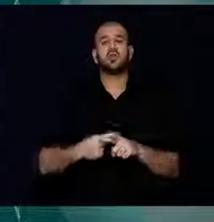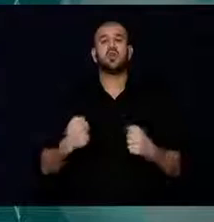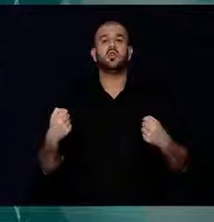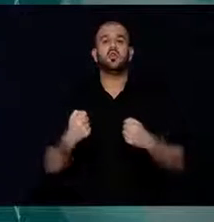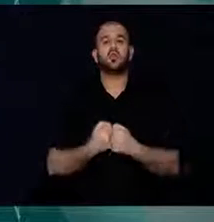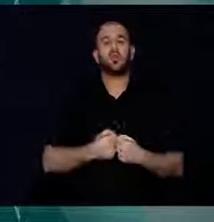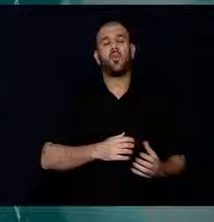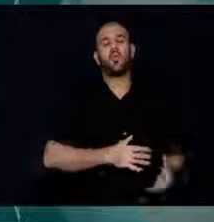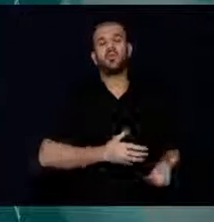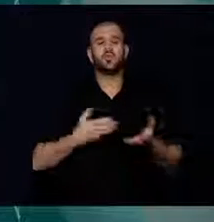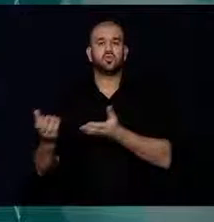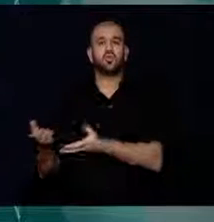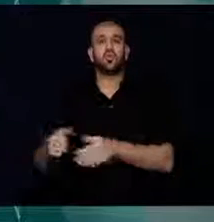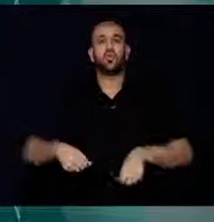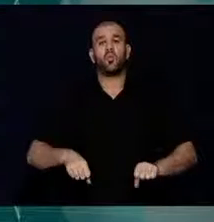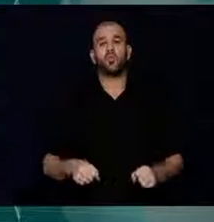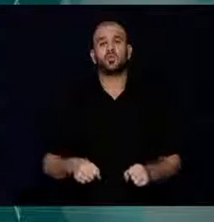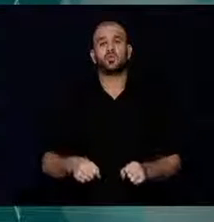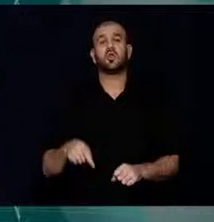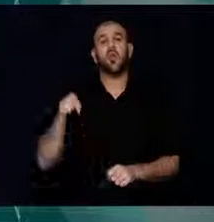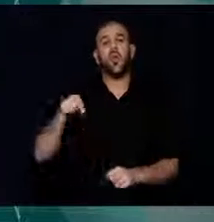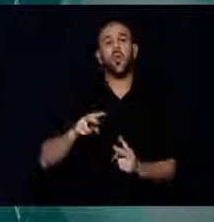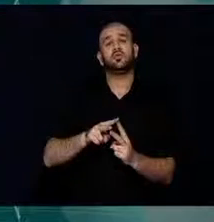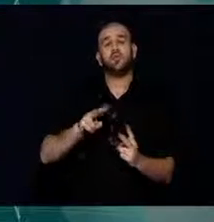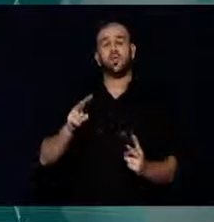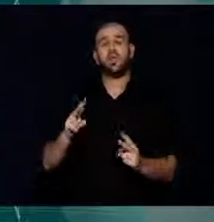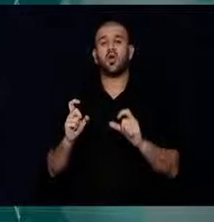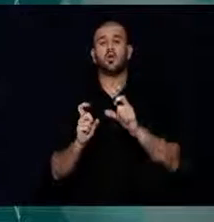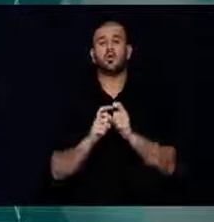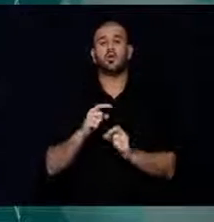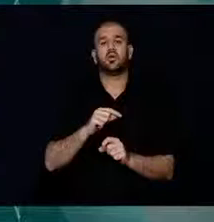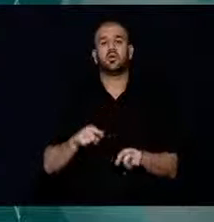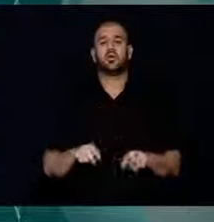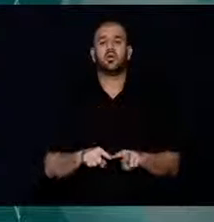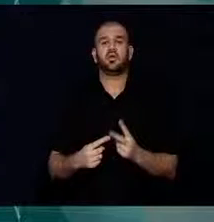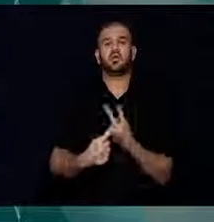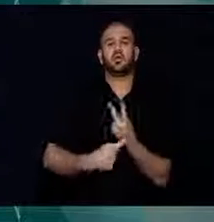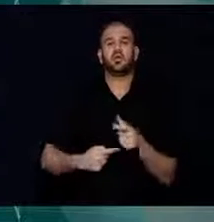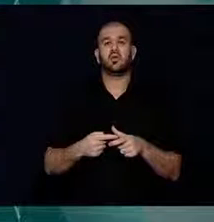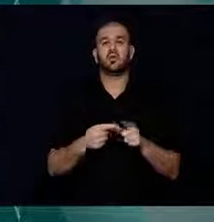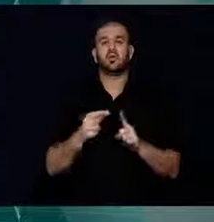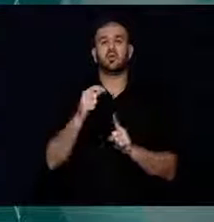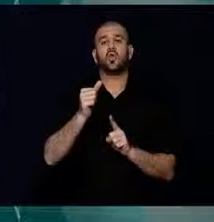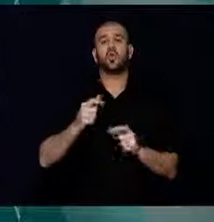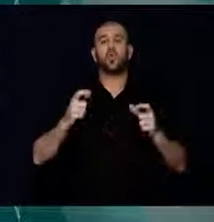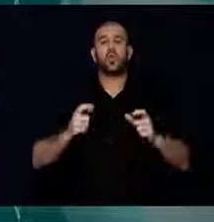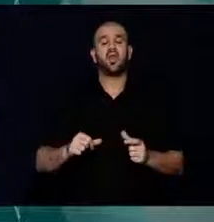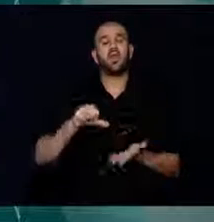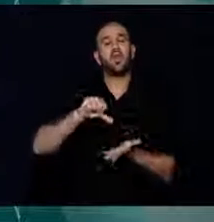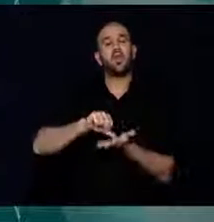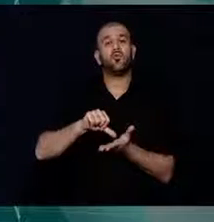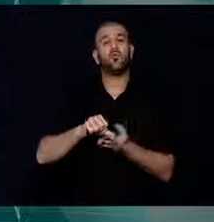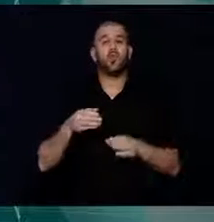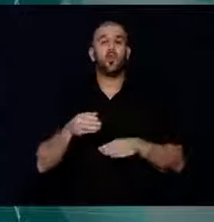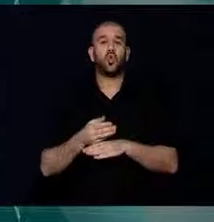çarpma sonucunda savrulan motosikletin o sırada Gönlül'den Lefkoşa'ya